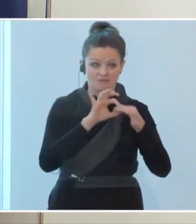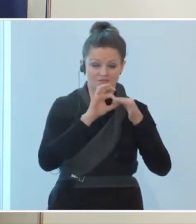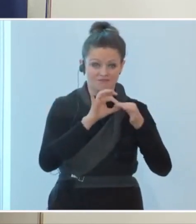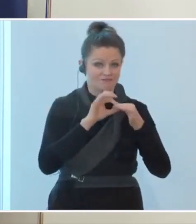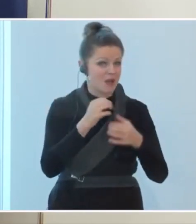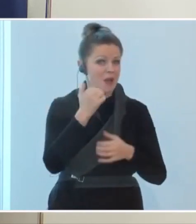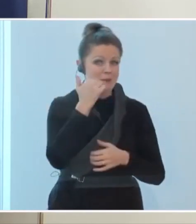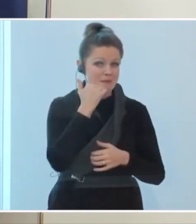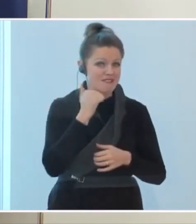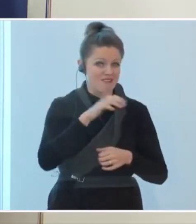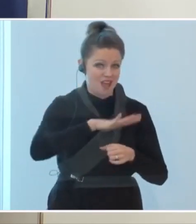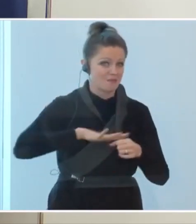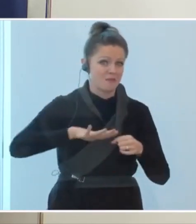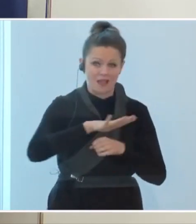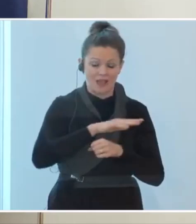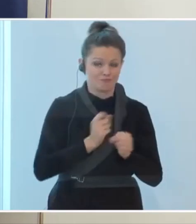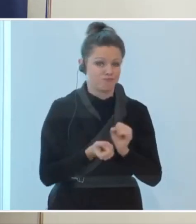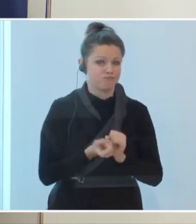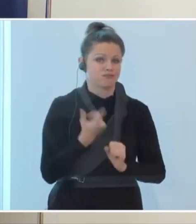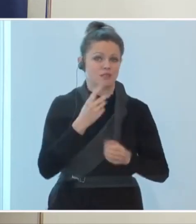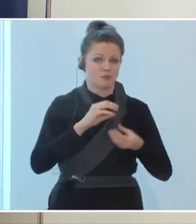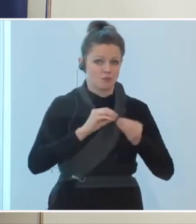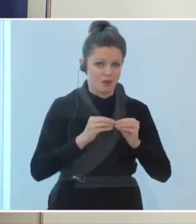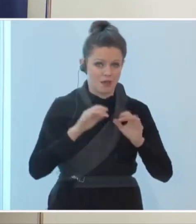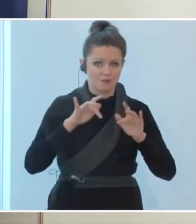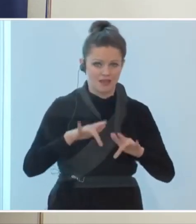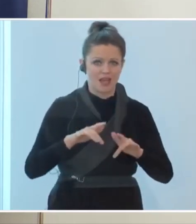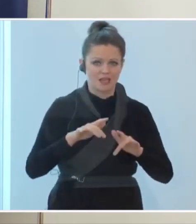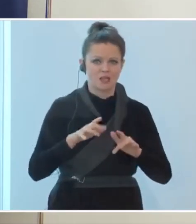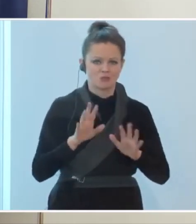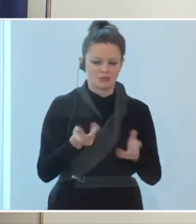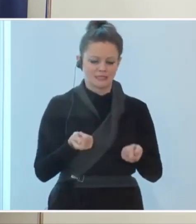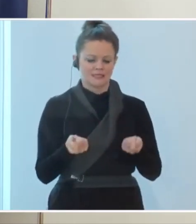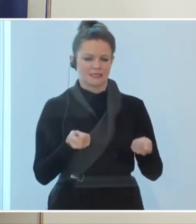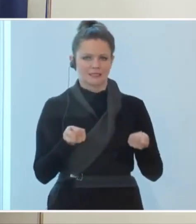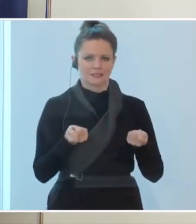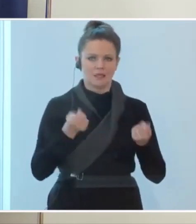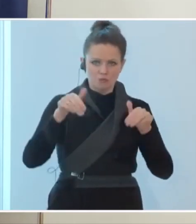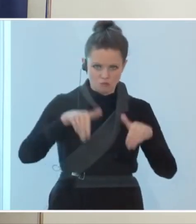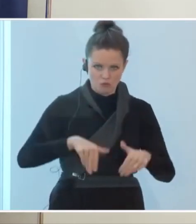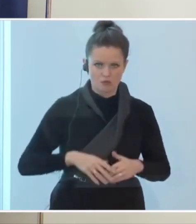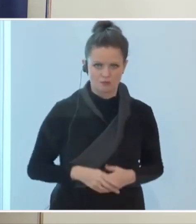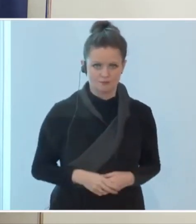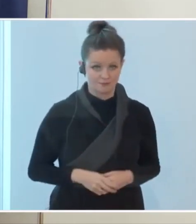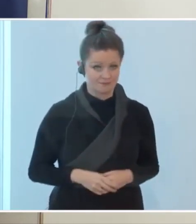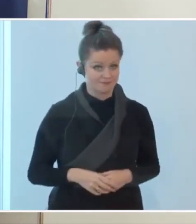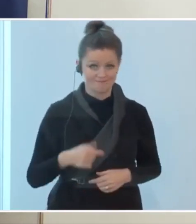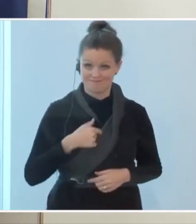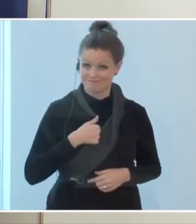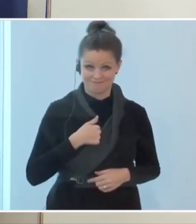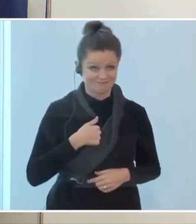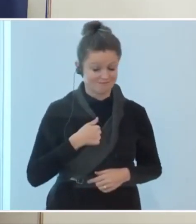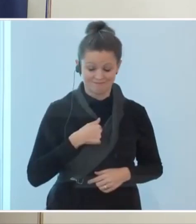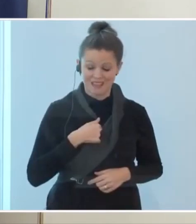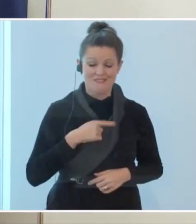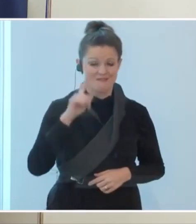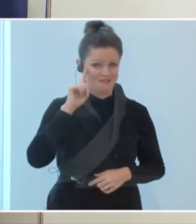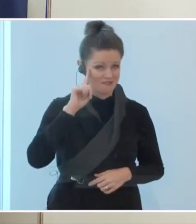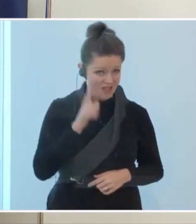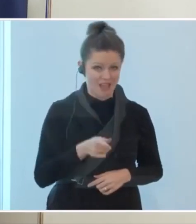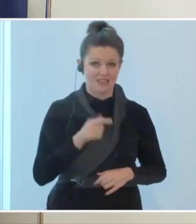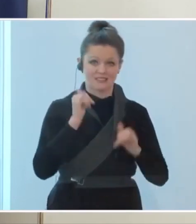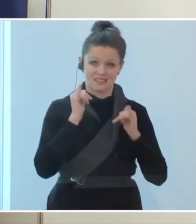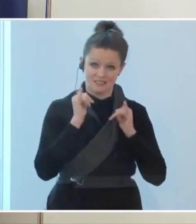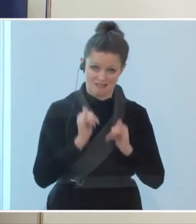Bereich problematisch ist, möglichst gut unter Kontrolle zu halten. Ich bin mir bewusst, sehr geehrte Damen und Herren, dass das